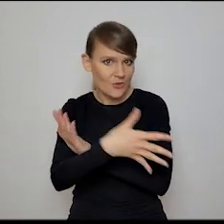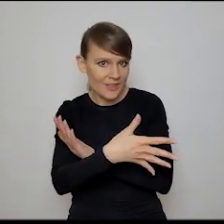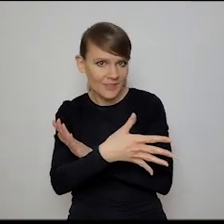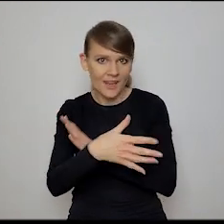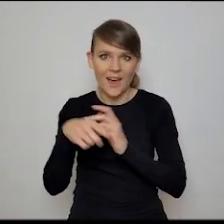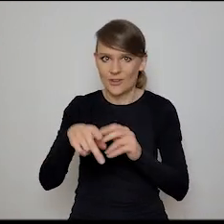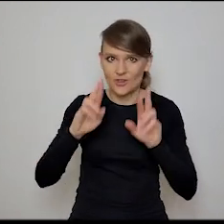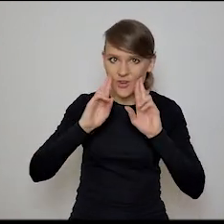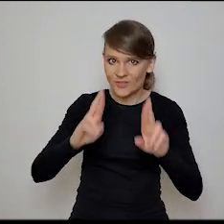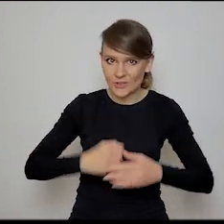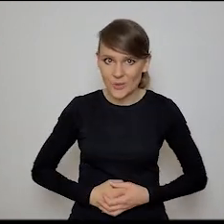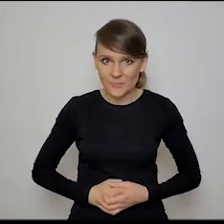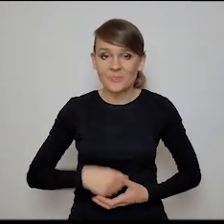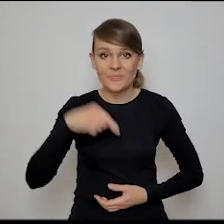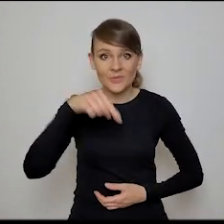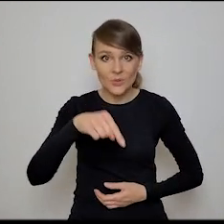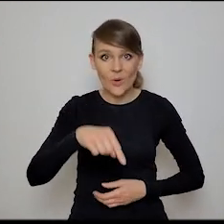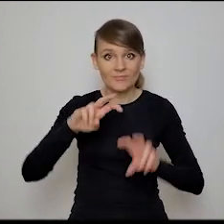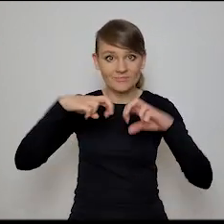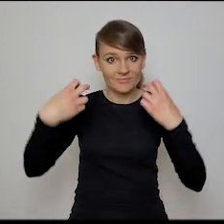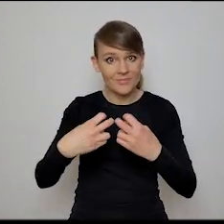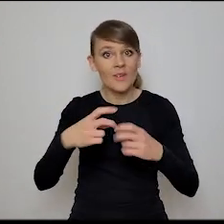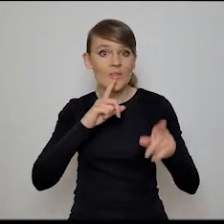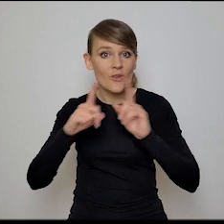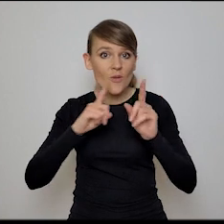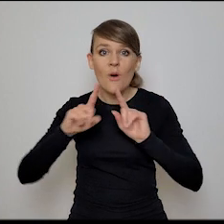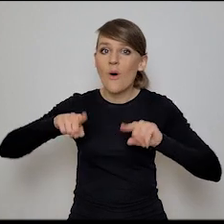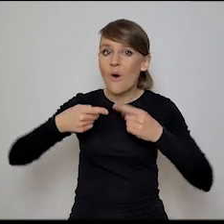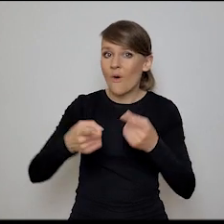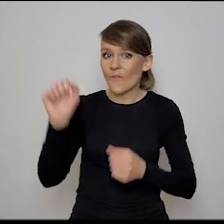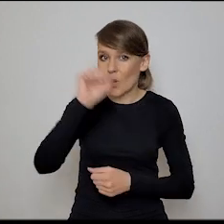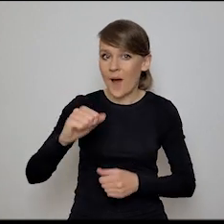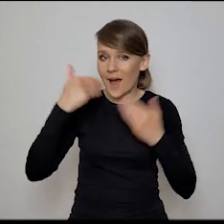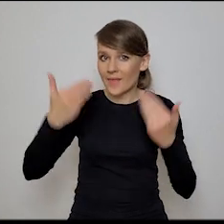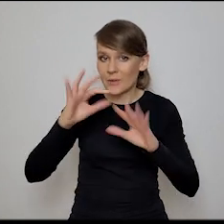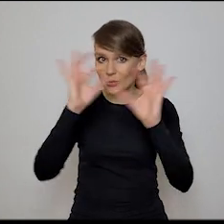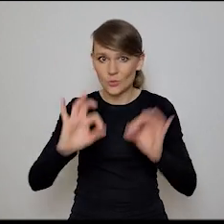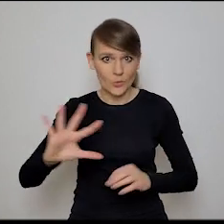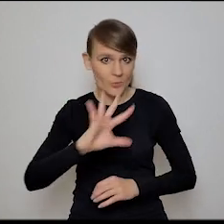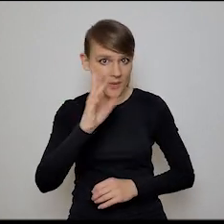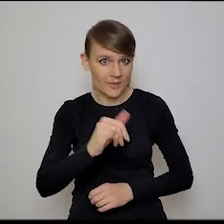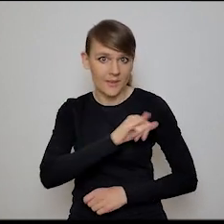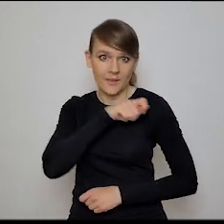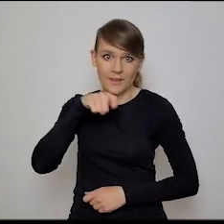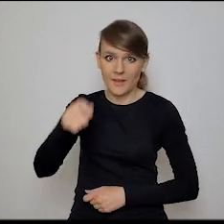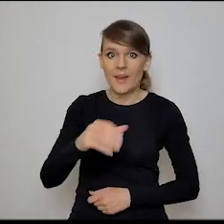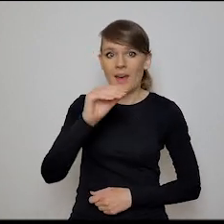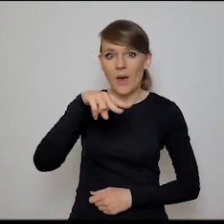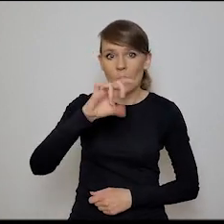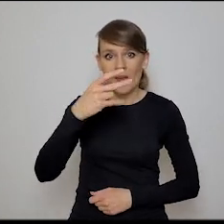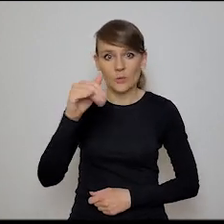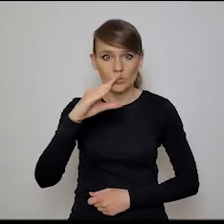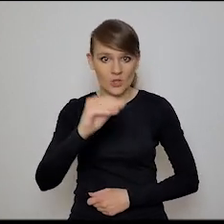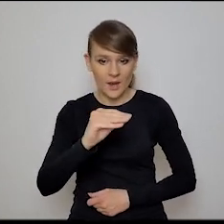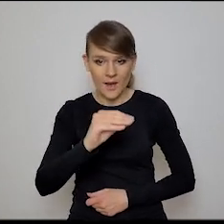wymiarów rzeczywistości, a organizatorem tego sympozjum i naszej rozmowy jest Wrocławska Akademia Sztuk Pięknych im. Eugeniusza Elgeferta,